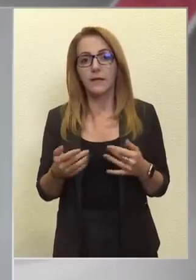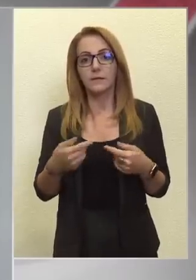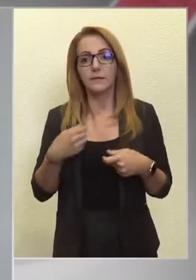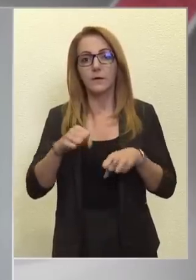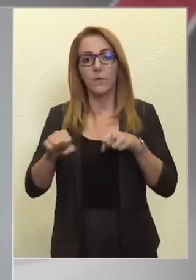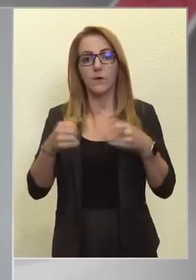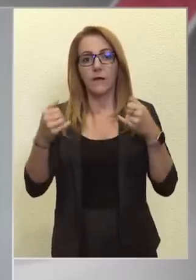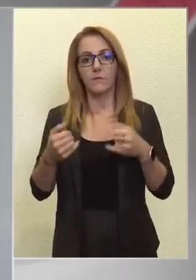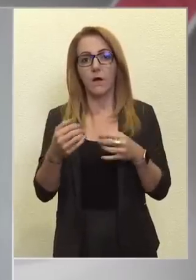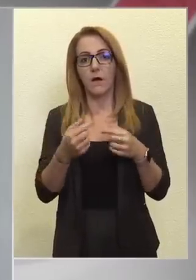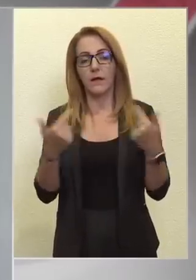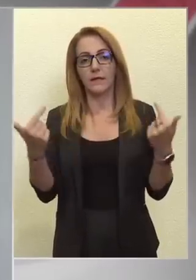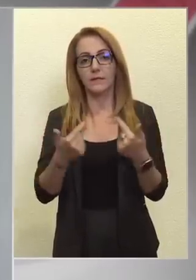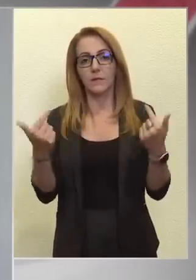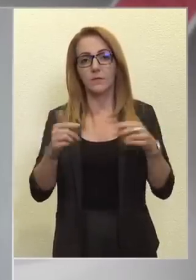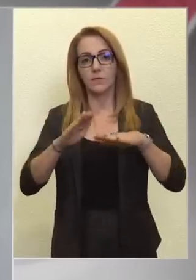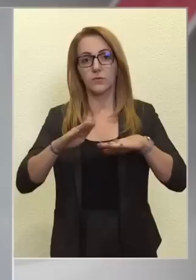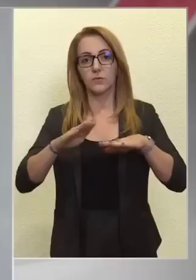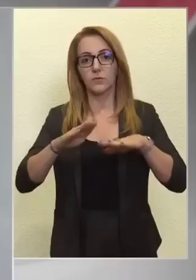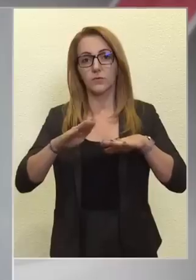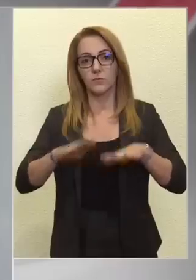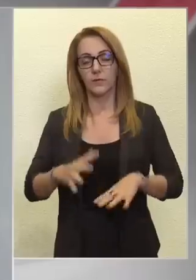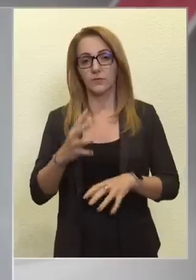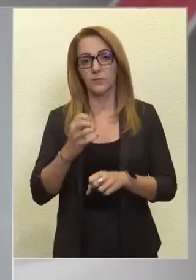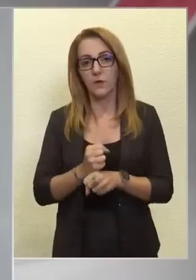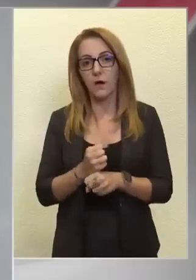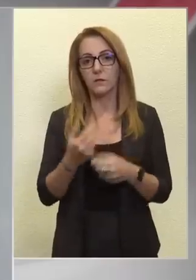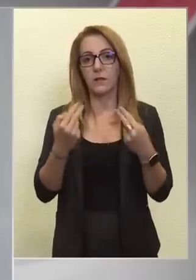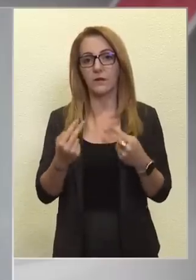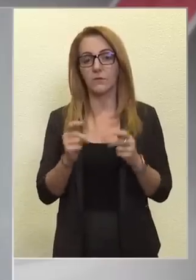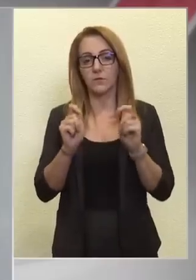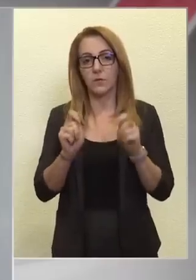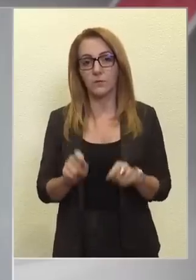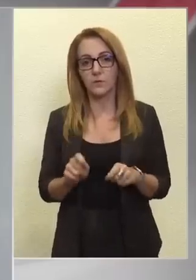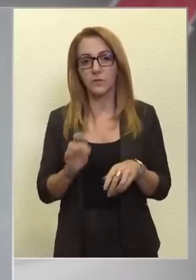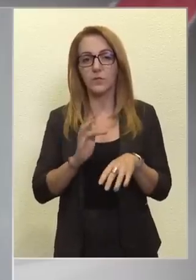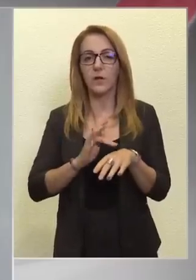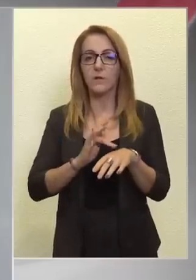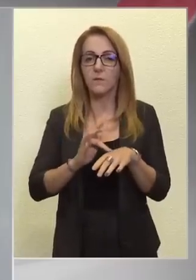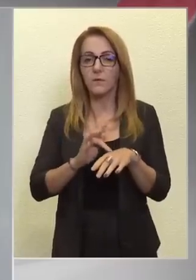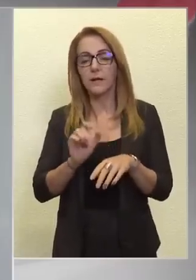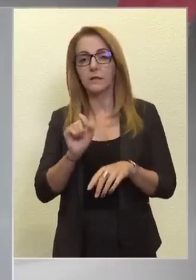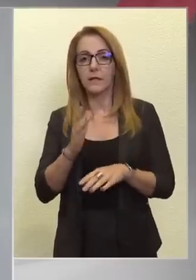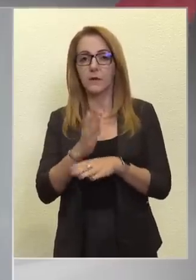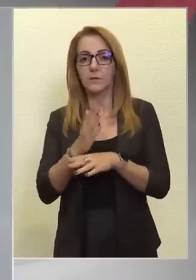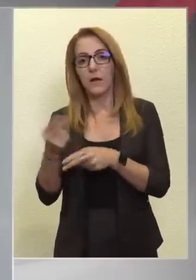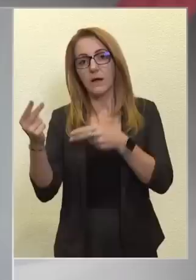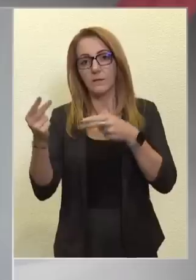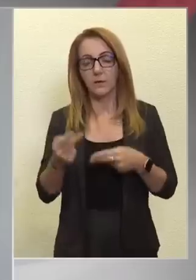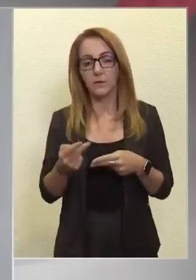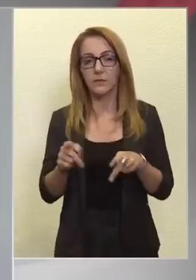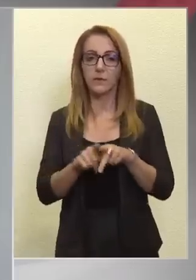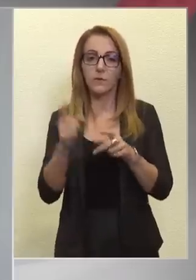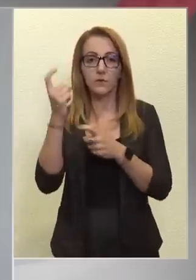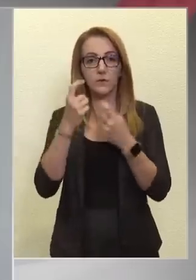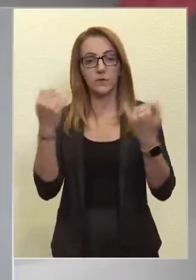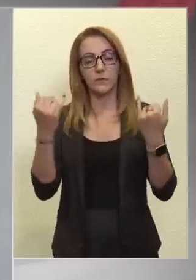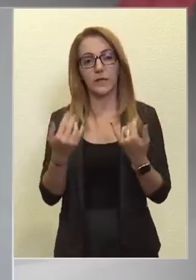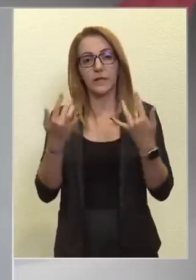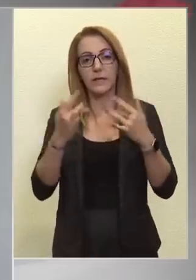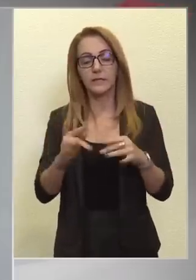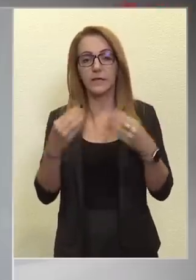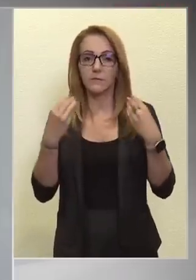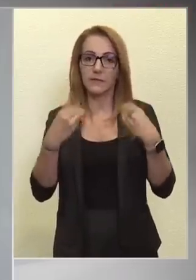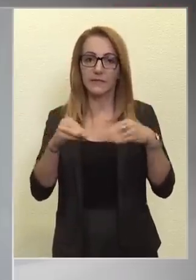egésznapos ülést tart, és a legfontosabb döntéseket igyekezett délelőtt meghozni, úgy gondoljuk, ilyenlegi helyzetben